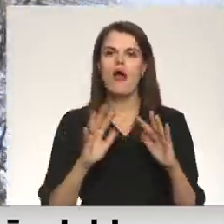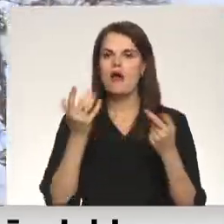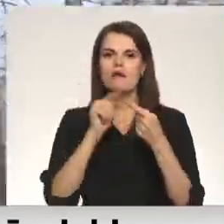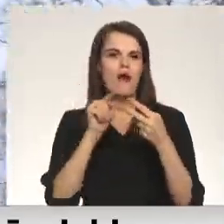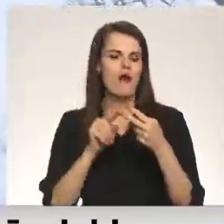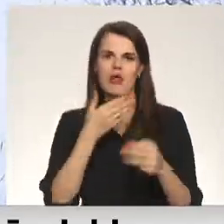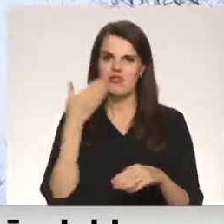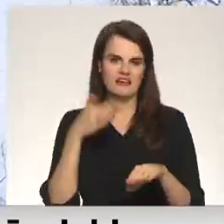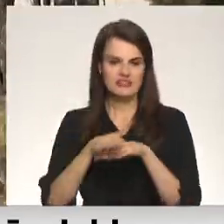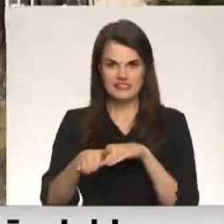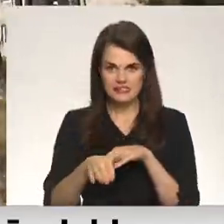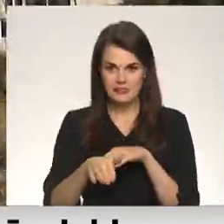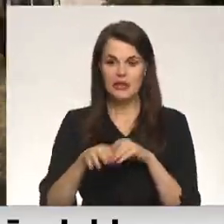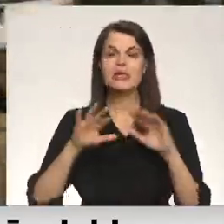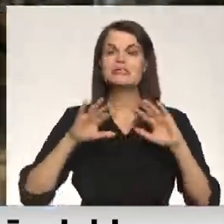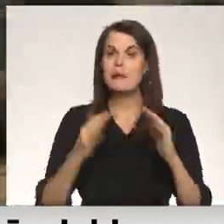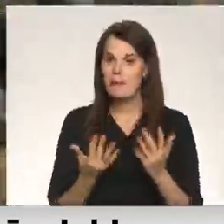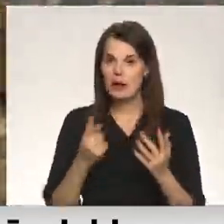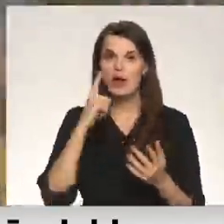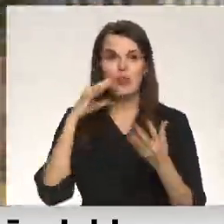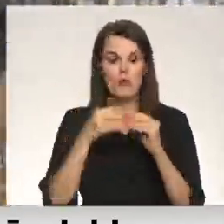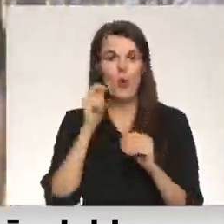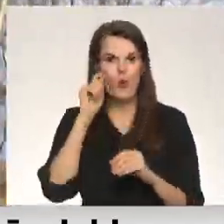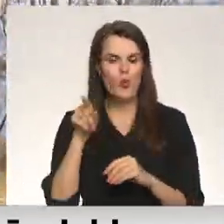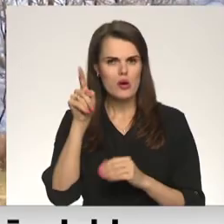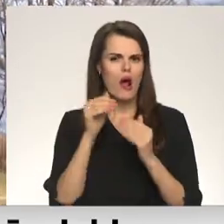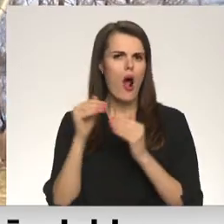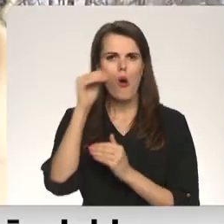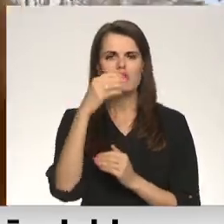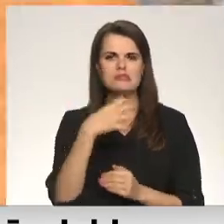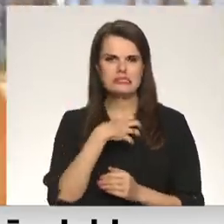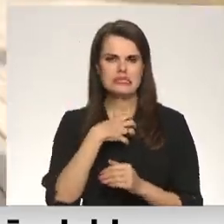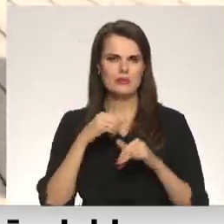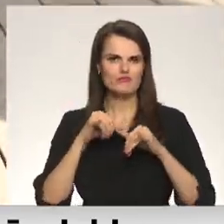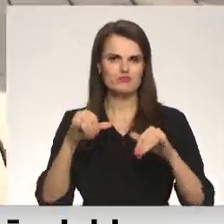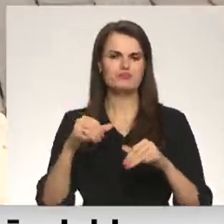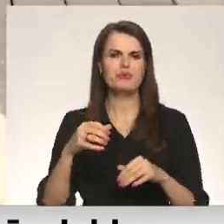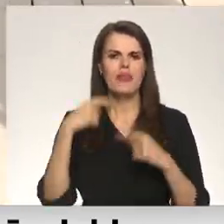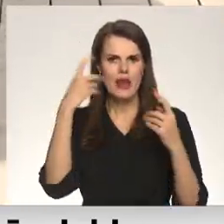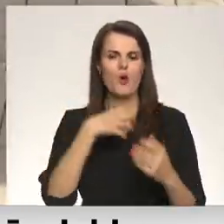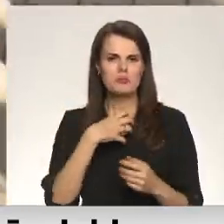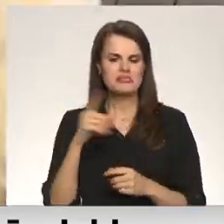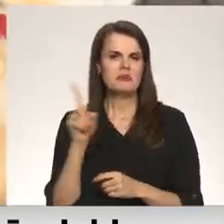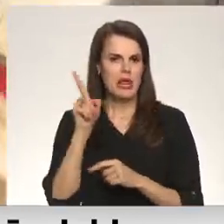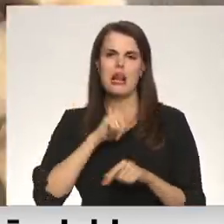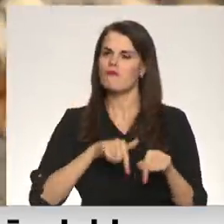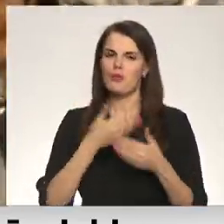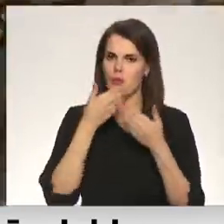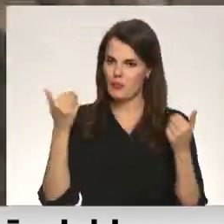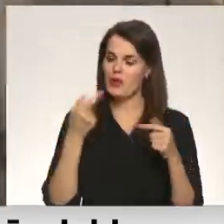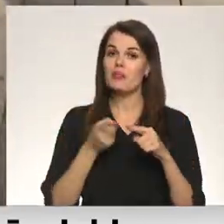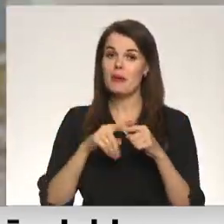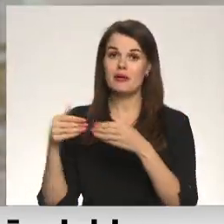noteikumiem nav izpildīts. Taču ņemot vērāk, ka Ukrainā ir augsta saslimstība ar trakumsērgu, ievestie maidzīvnieki jāatrāda